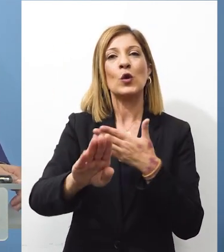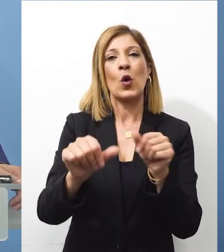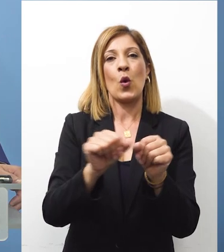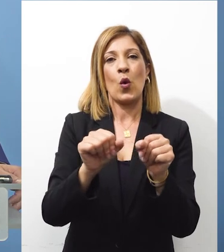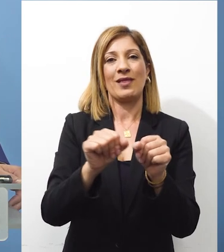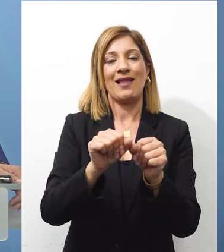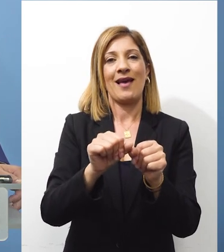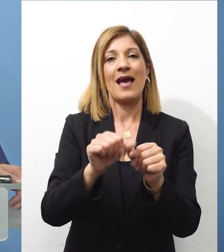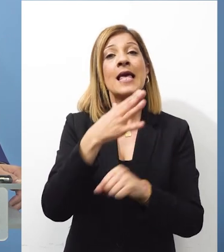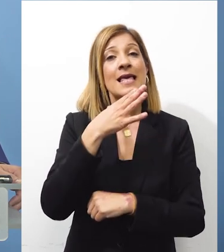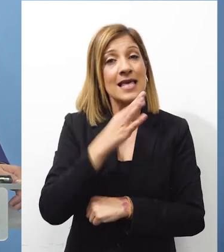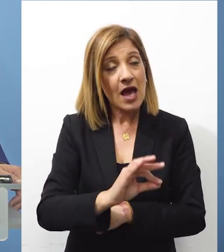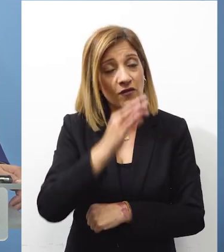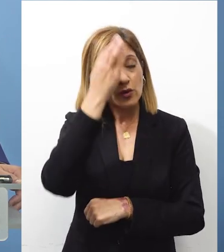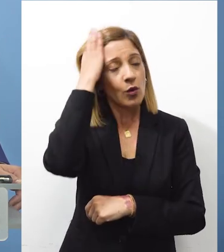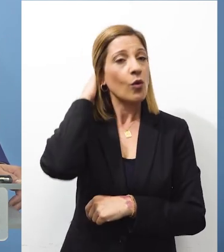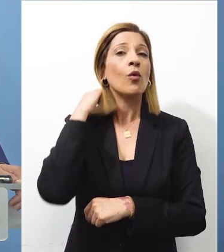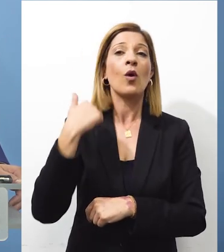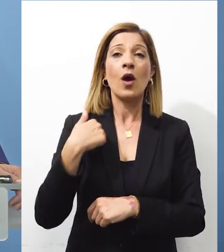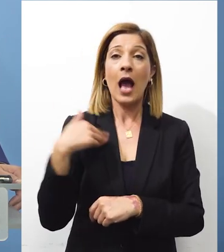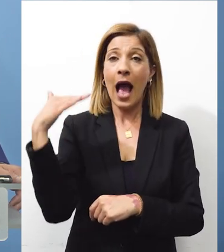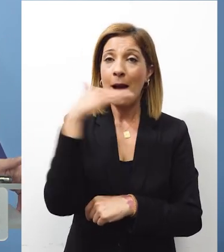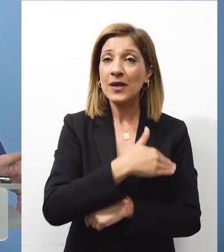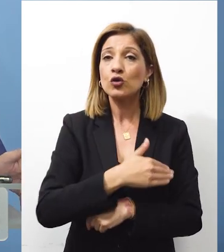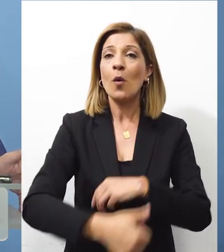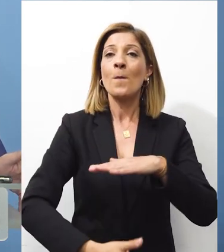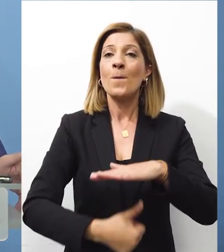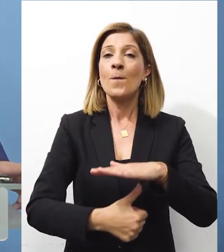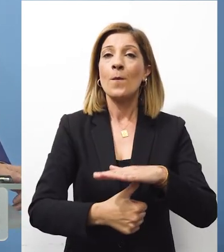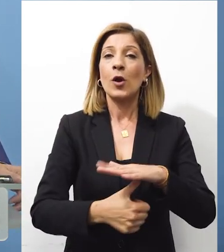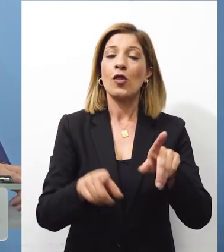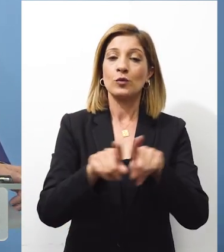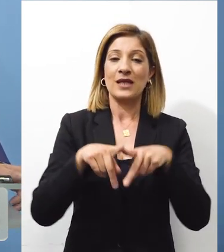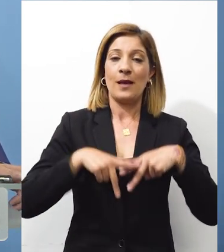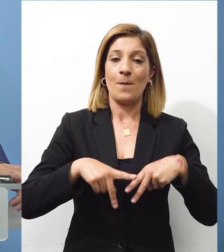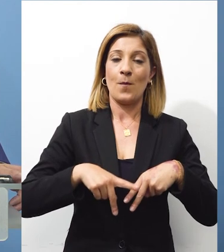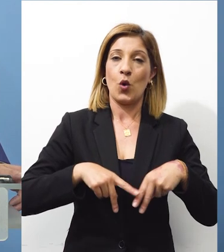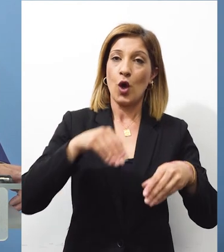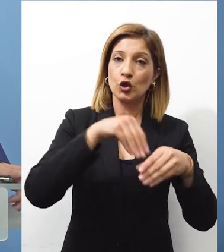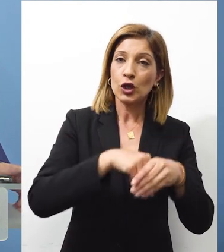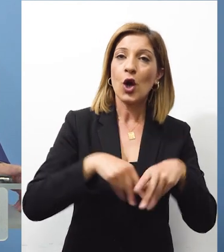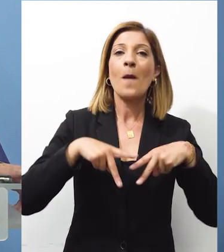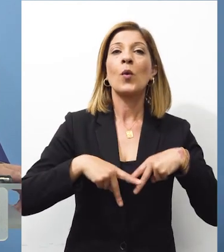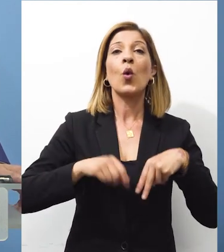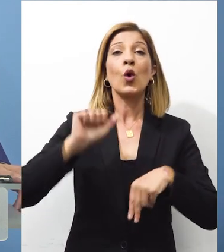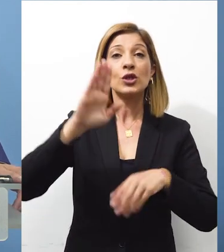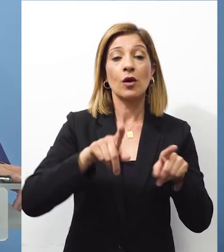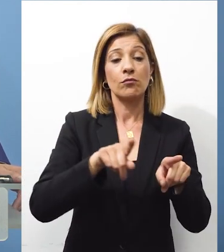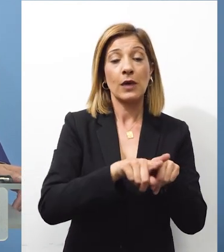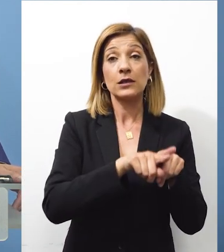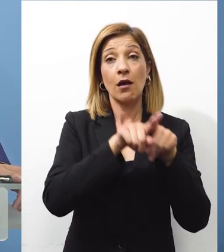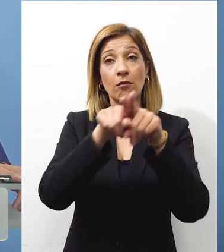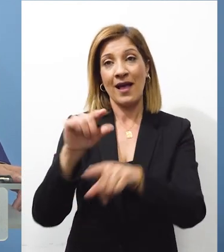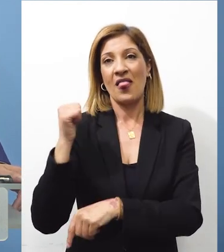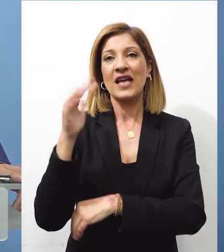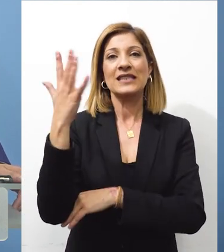μόλις έγκαιρα και άμεσα ο πρόεδρος της Δημοκρατίας συνοδευόμενος από τον Υπουργό Εξωτερικών και τον Υπουργό Εξωτερικών έχουν μεταβεί χθες στον